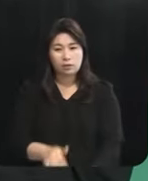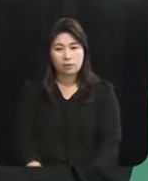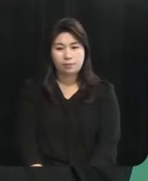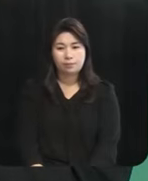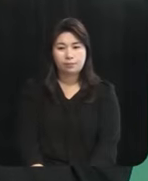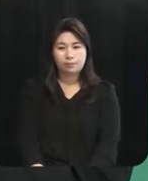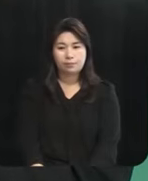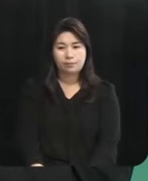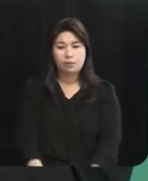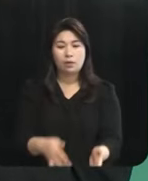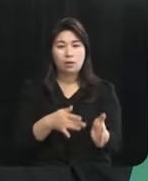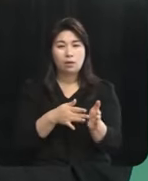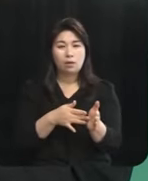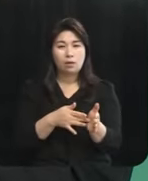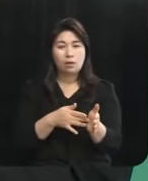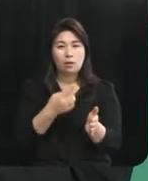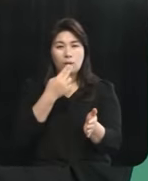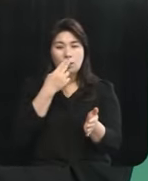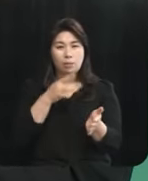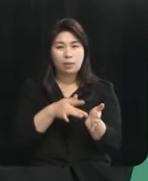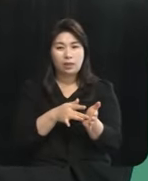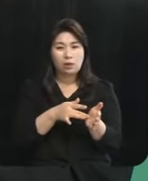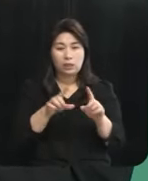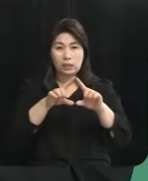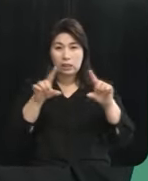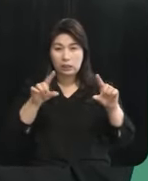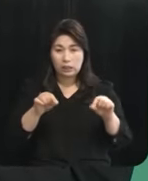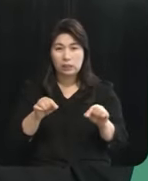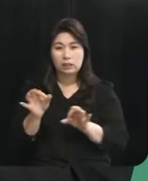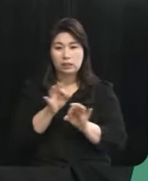배터리 시장 점유기업에 대한 이야기입니다